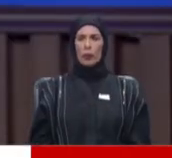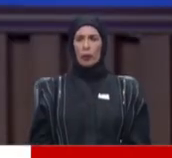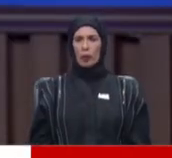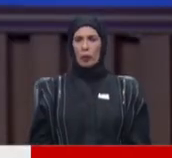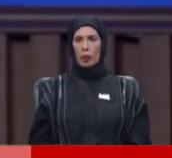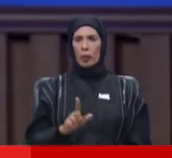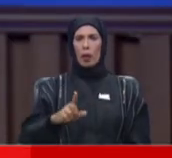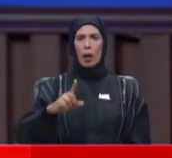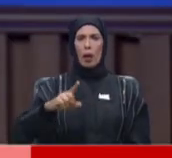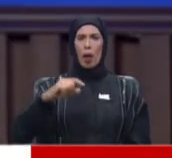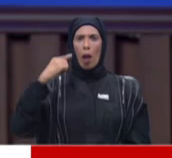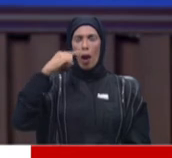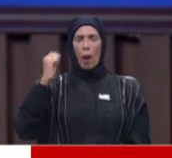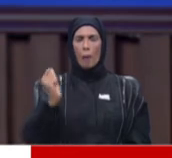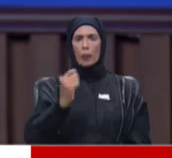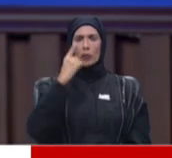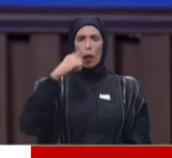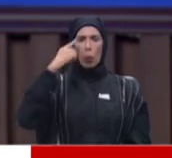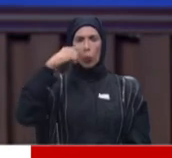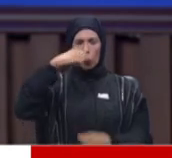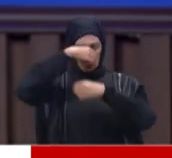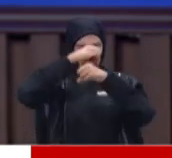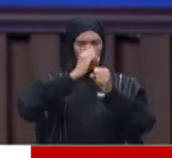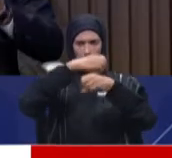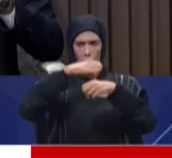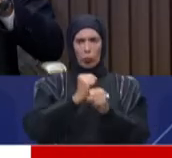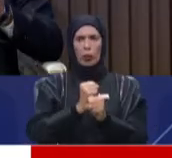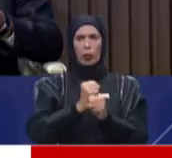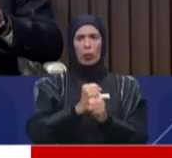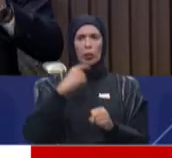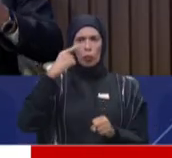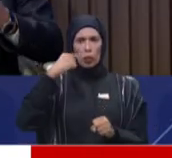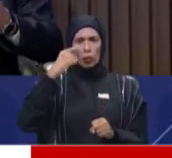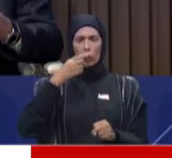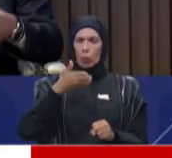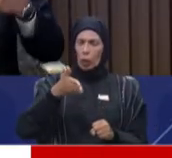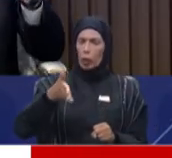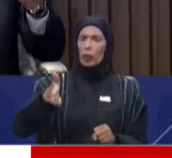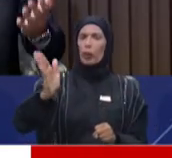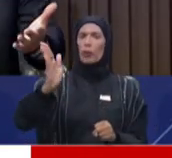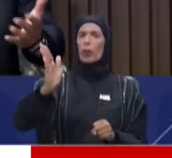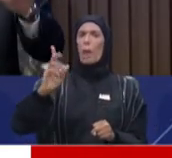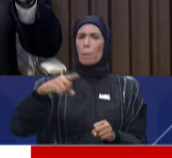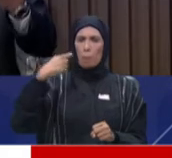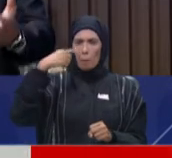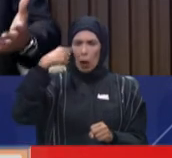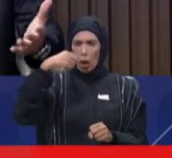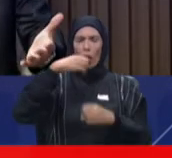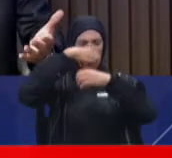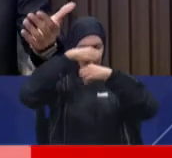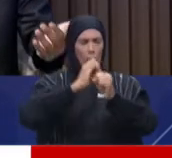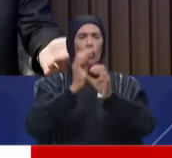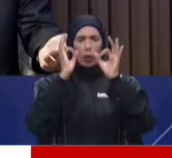اشتركوا انت مصاب بالفحص السريع عليك التوجه على طول انك تفحص بالPCR عشان